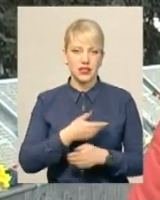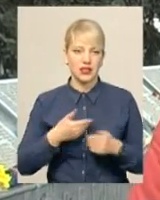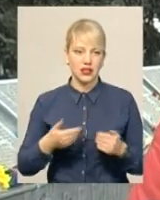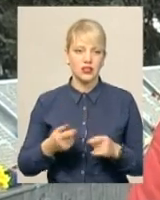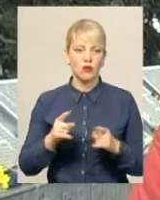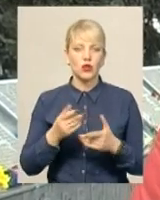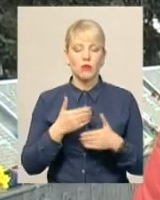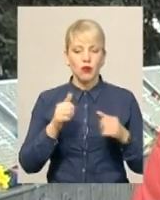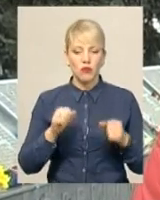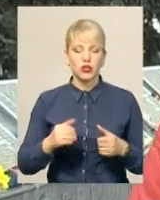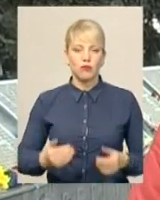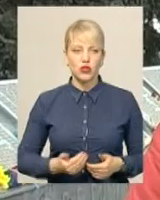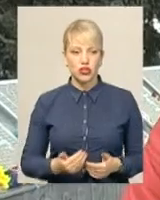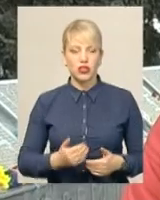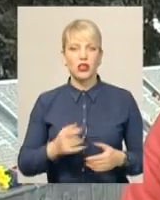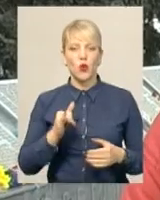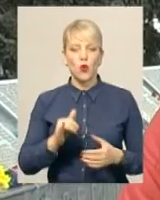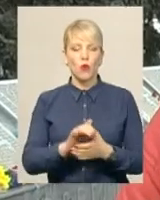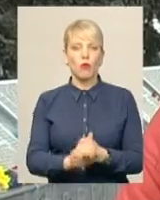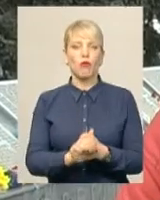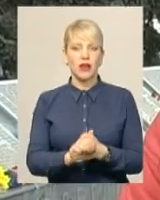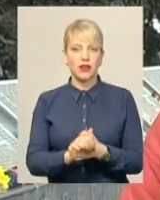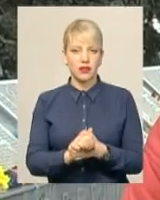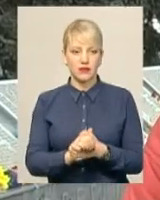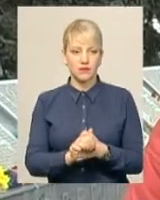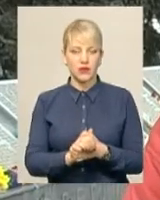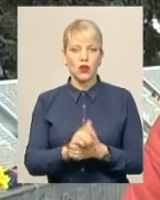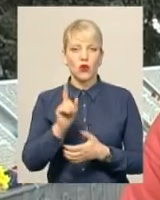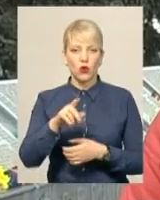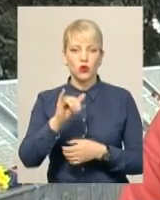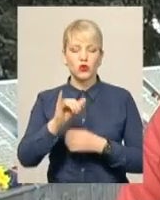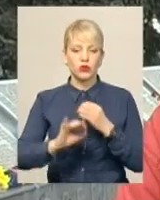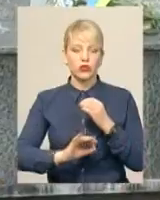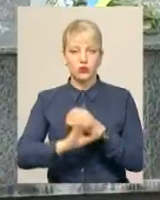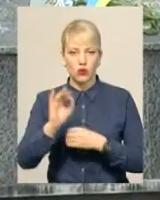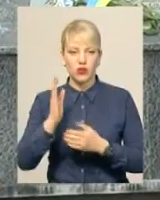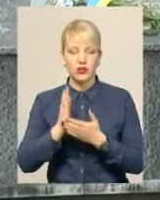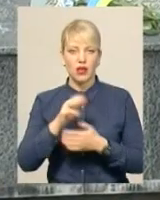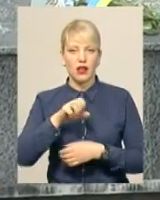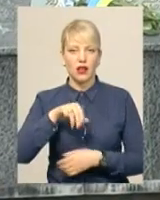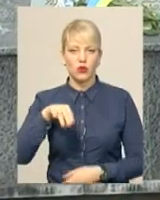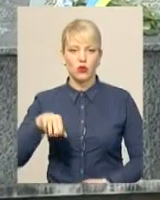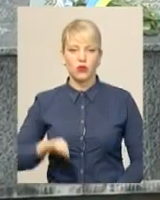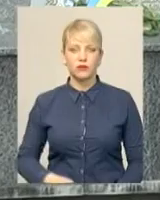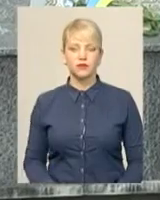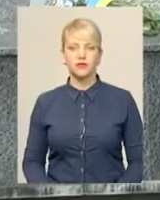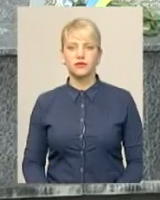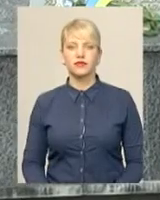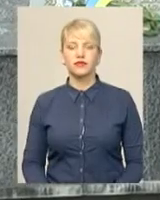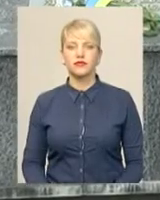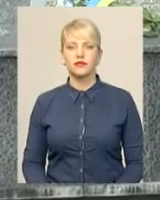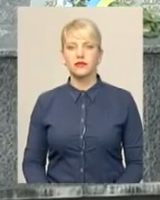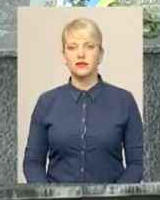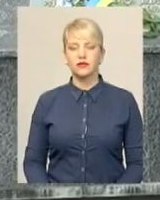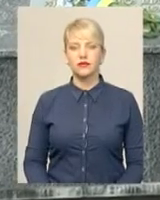в буквальному мирі. Хоч і на сході йде АТО. Тетяна Борожцова, Дем'ян Цегольник. Новини